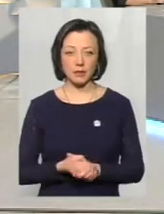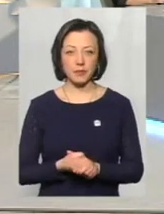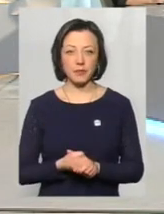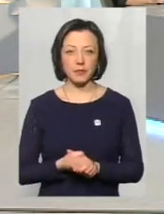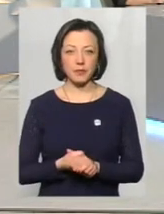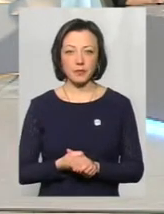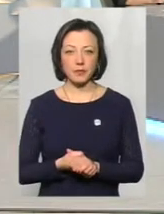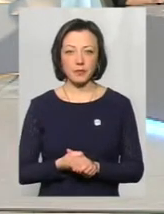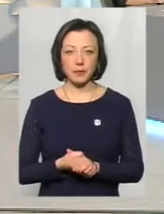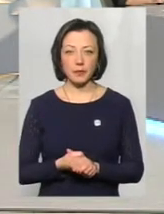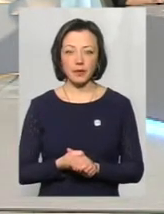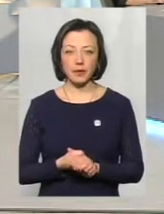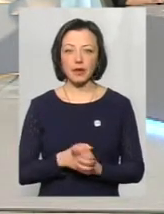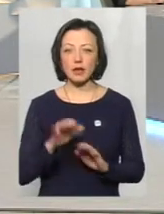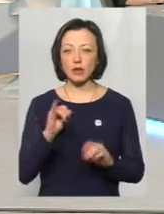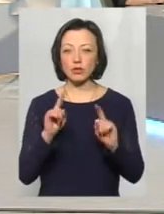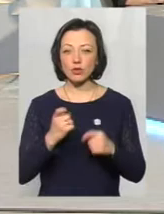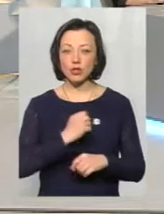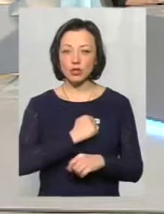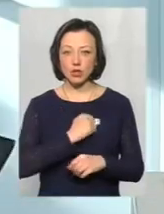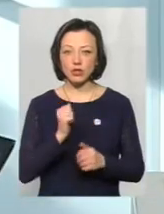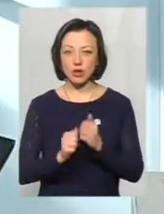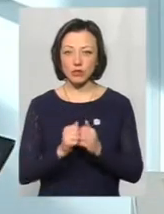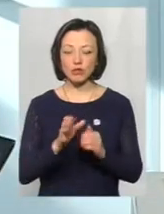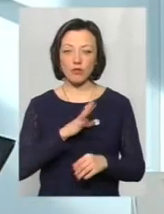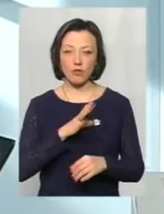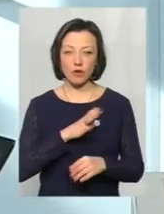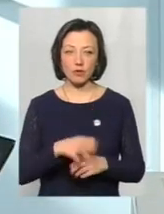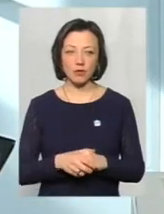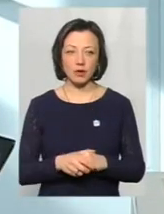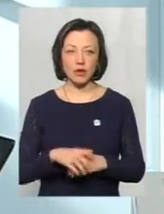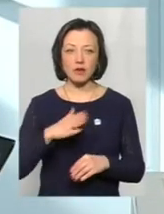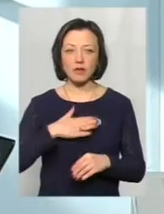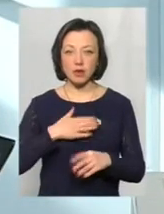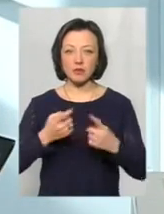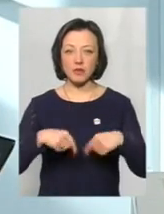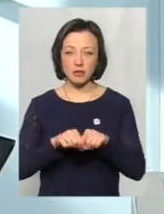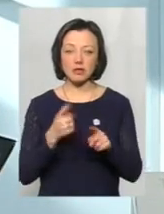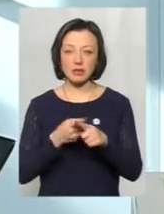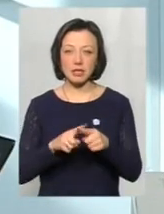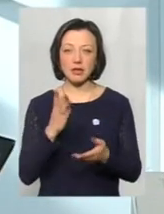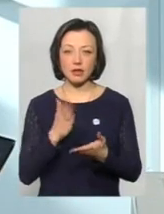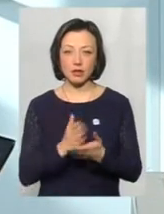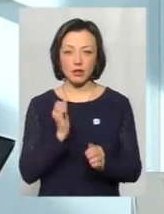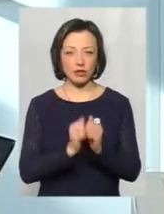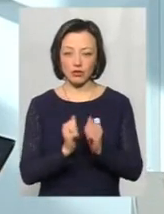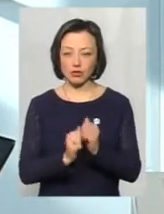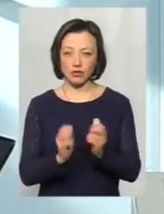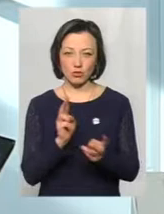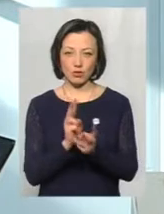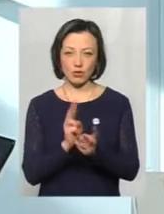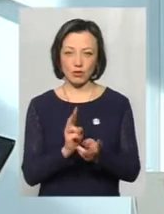вони дуже, на жаль, дуже часто бувають. І в нашому відділенні це зустрічається найчастіше.